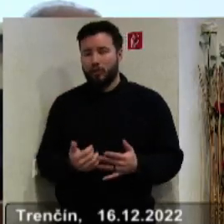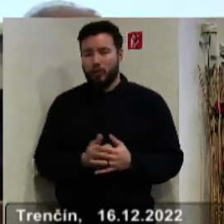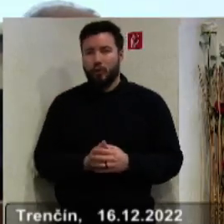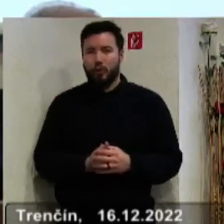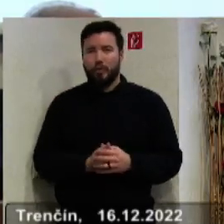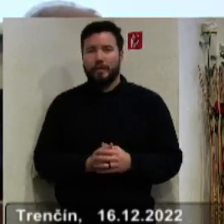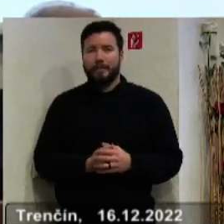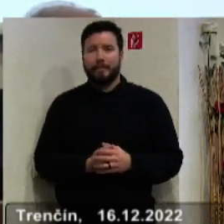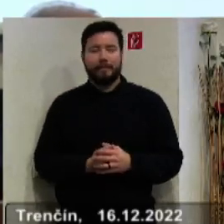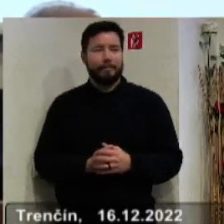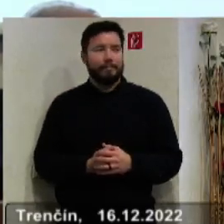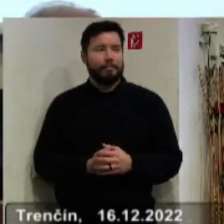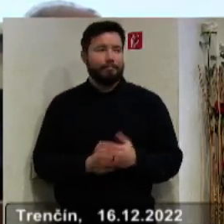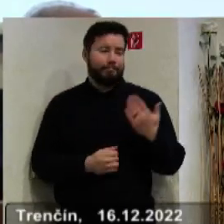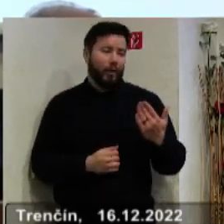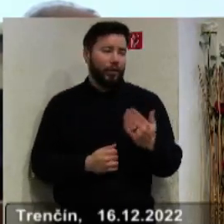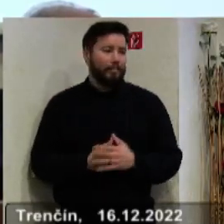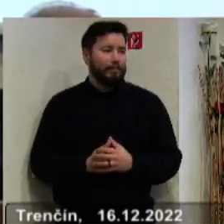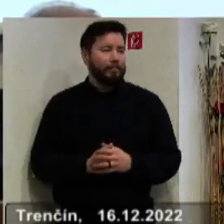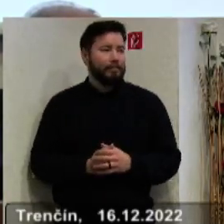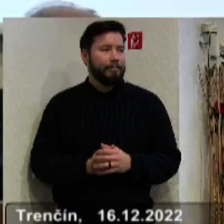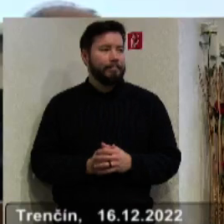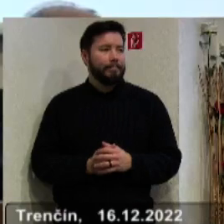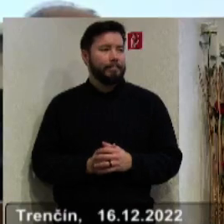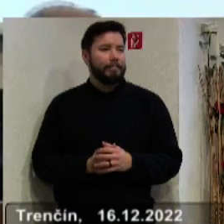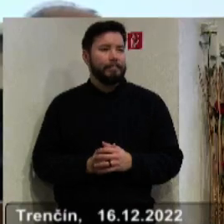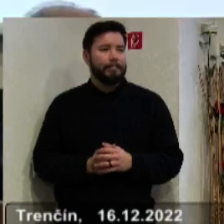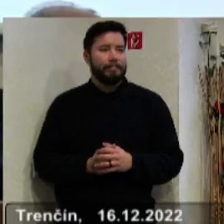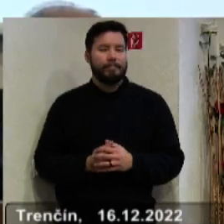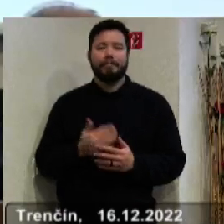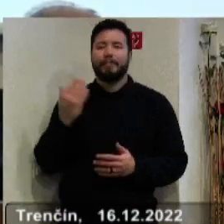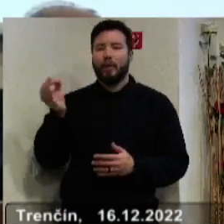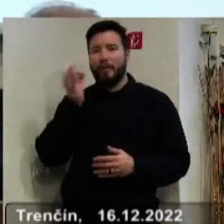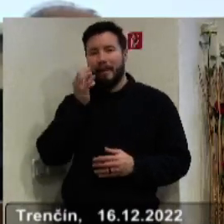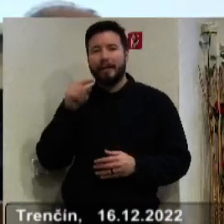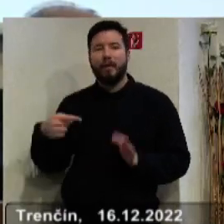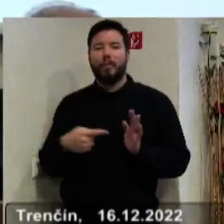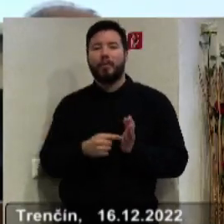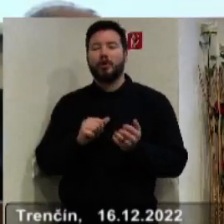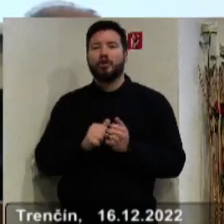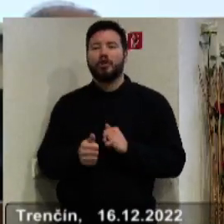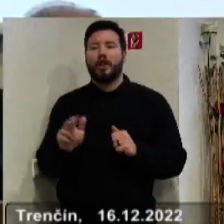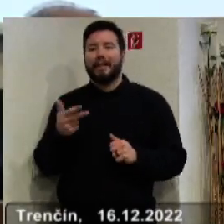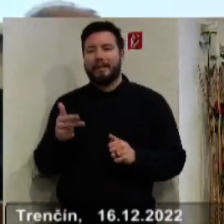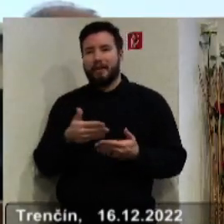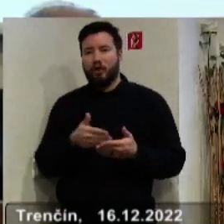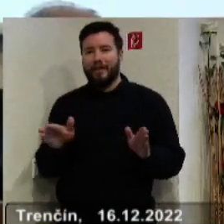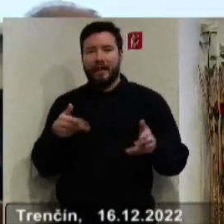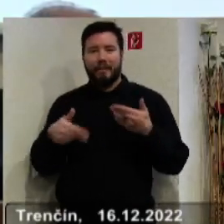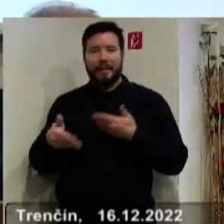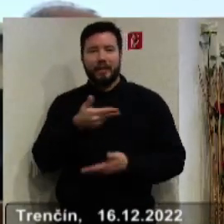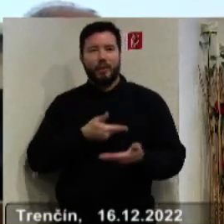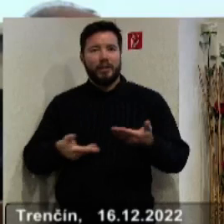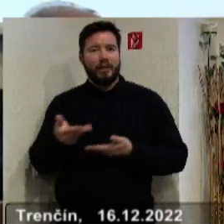tohto projektu. Ďakujem. Ďakujem pekne. Otváram diskusiu k bodu číslo 13. Pani